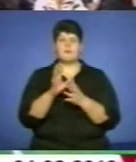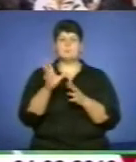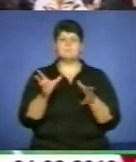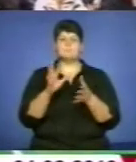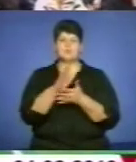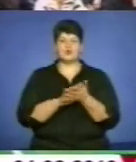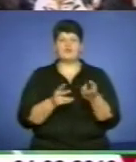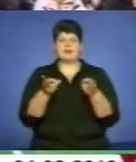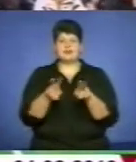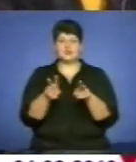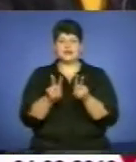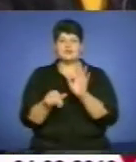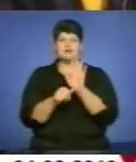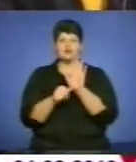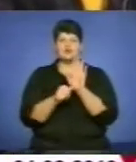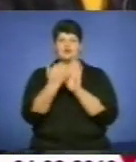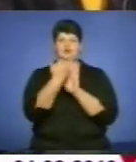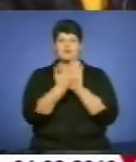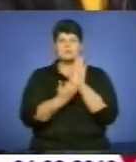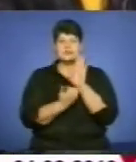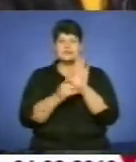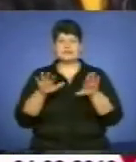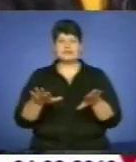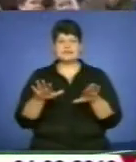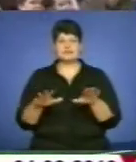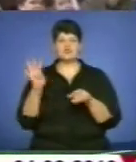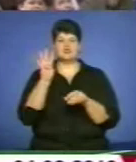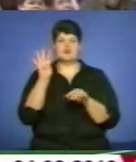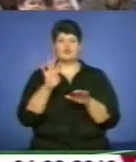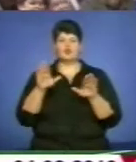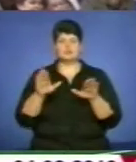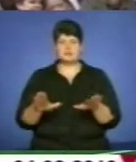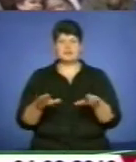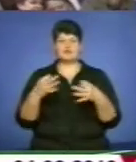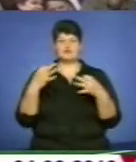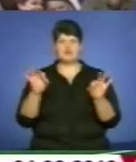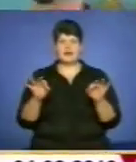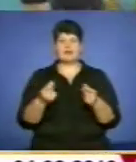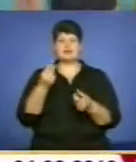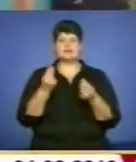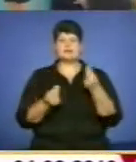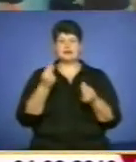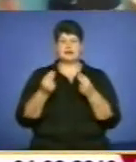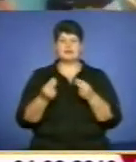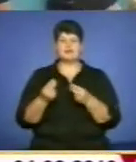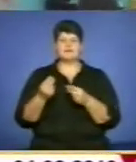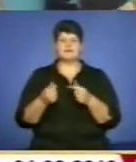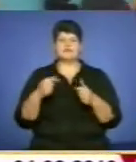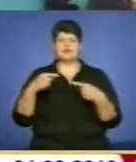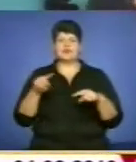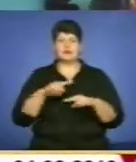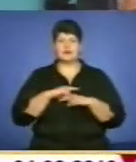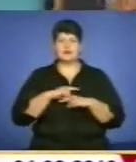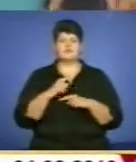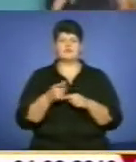-му місці у турнірній таблиці. Від 4-го місця, яке дає право зіграти у фіналі 4-х, Тернополянок відділяє лише 3